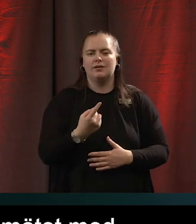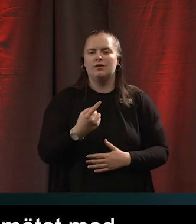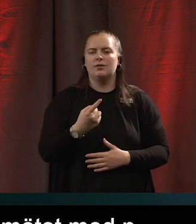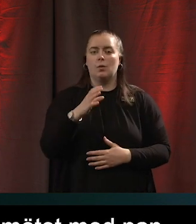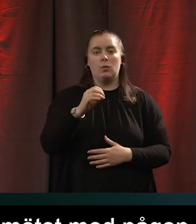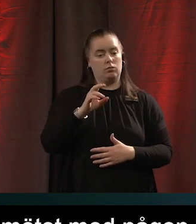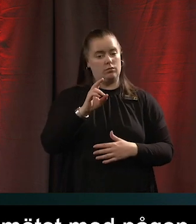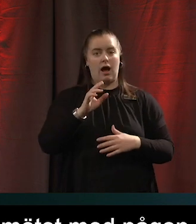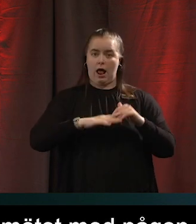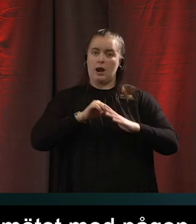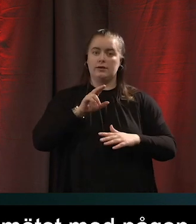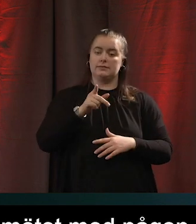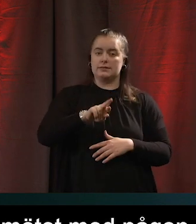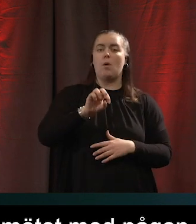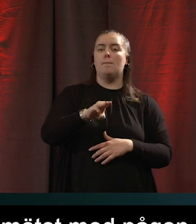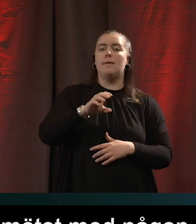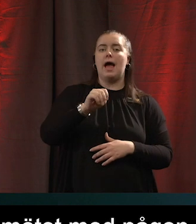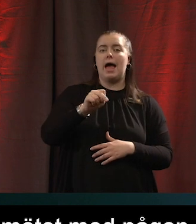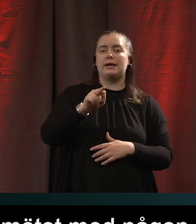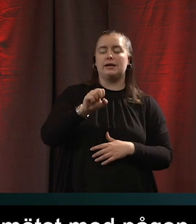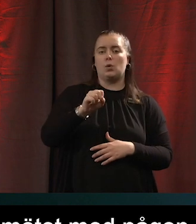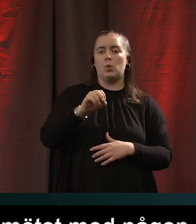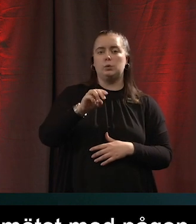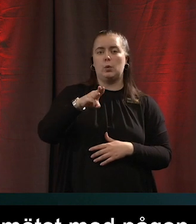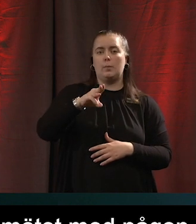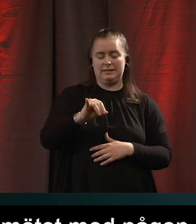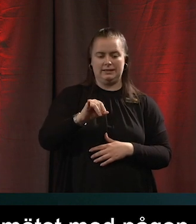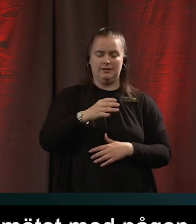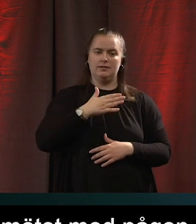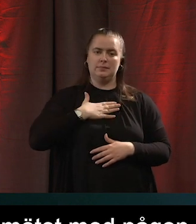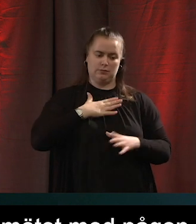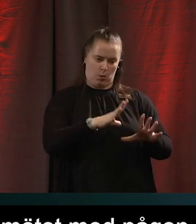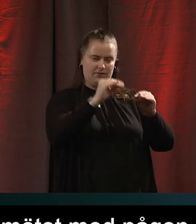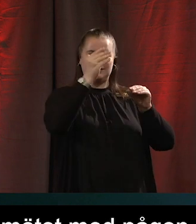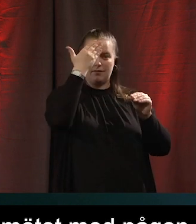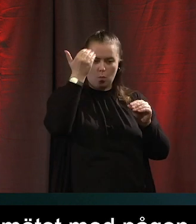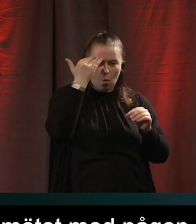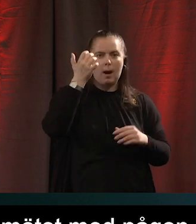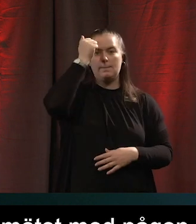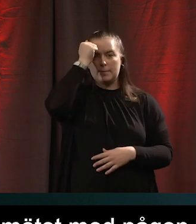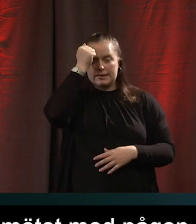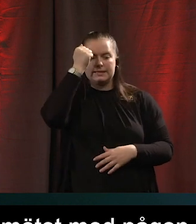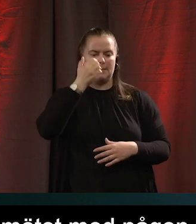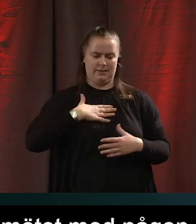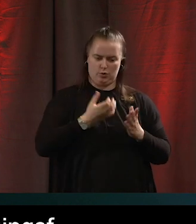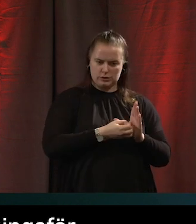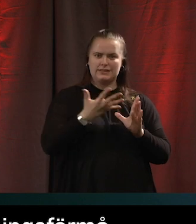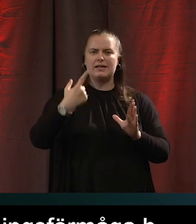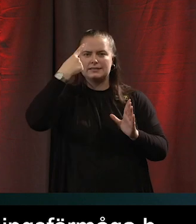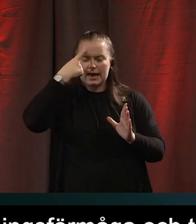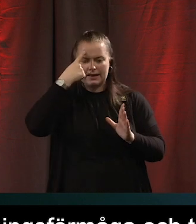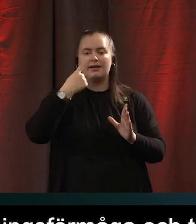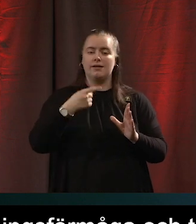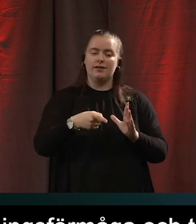ergonomifråga. Vår uppfattningsförmåga, våra erfarenheter, minne och konsekvenstänkande formar självklart våra intektioner med